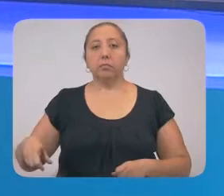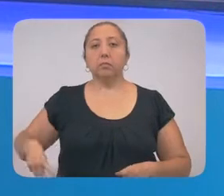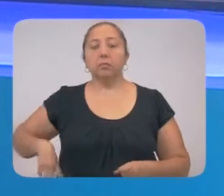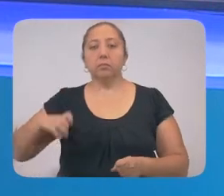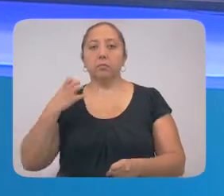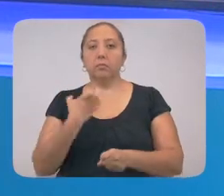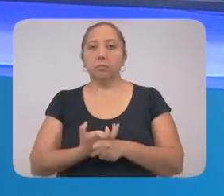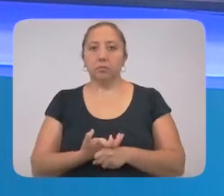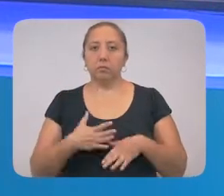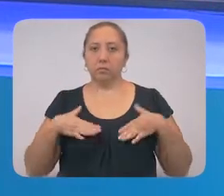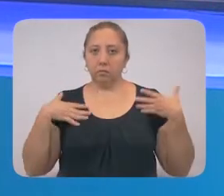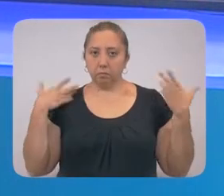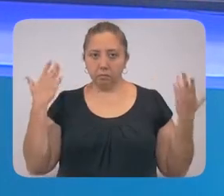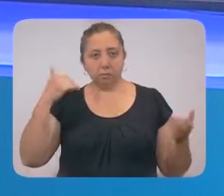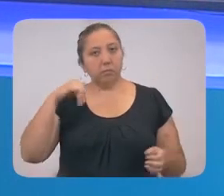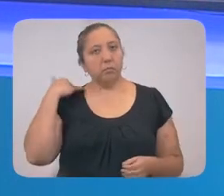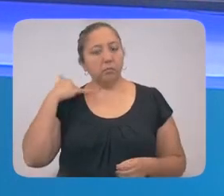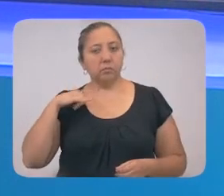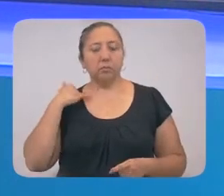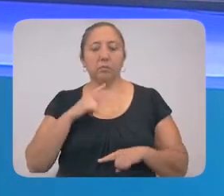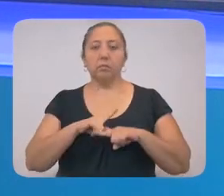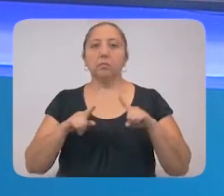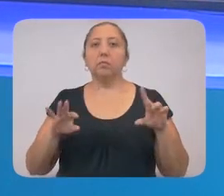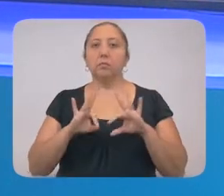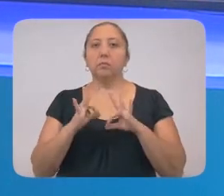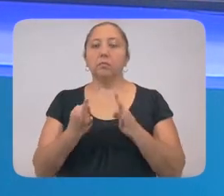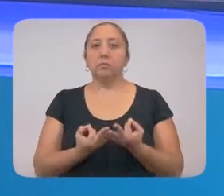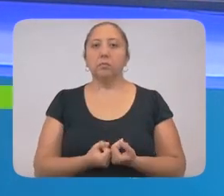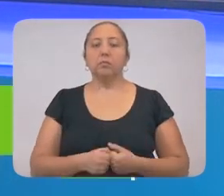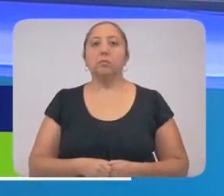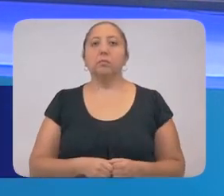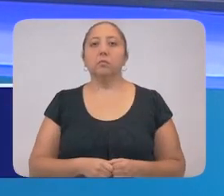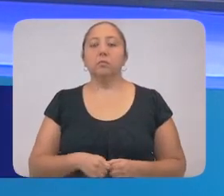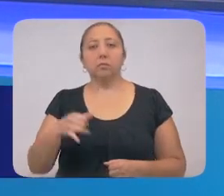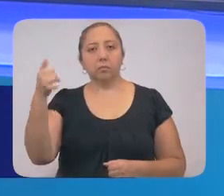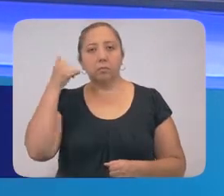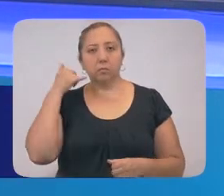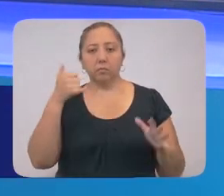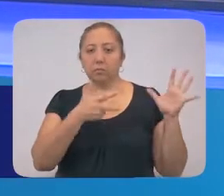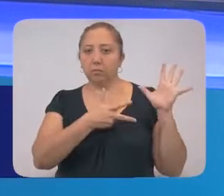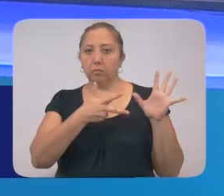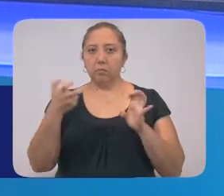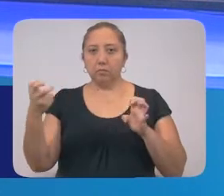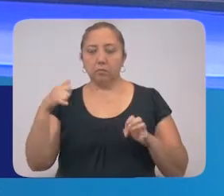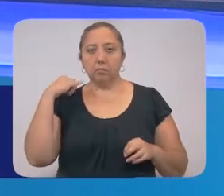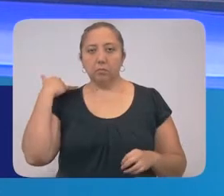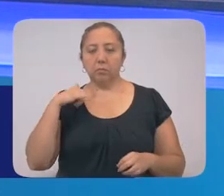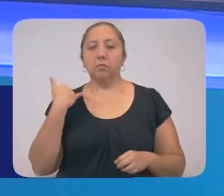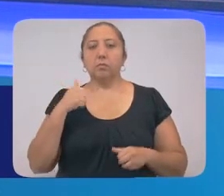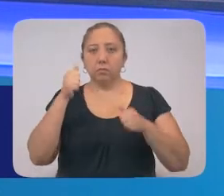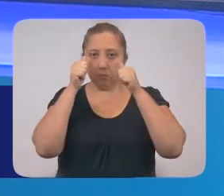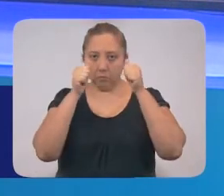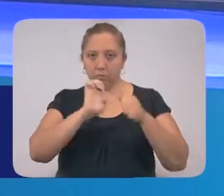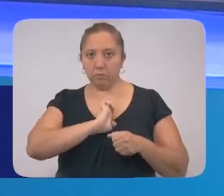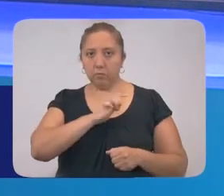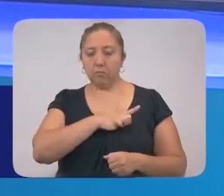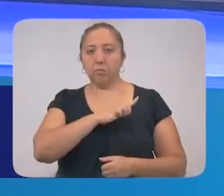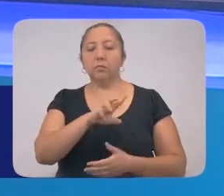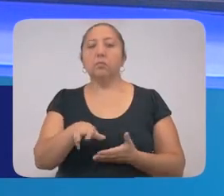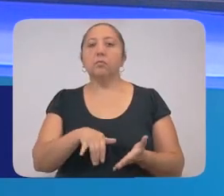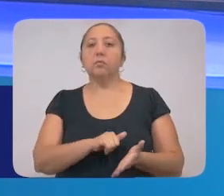Tu chikul internet, koronavirus.yukatan.gov.mx, tijan ichmajaietel espanjoli. Tu chikul whatsapp, numero